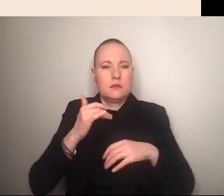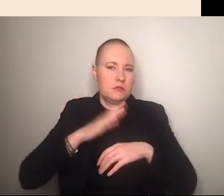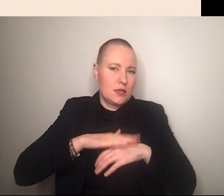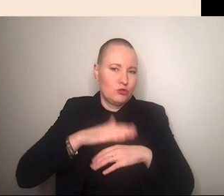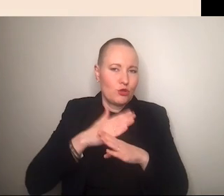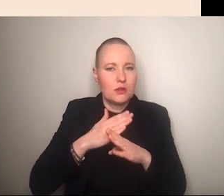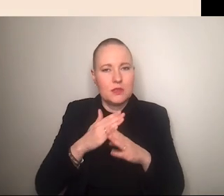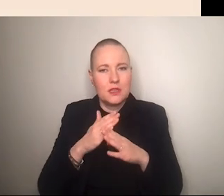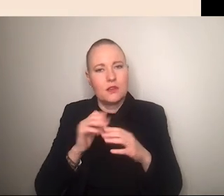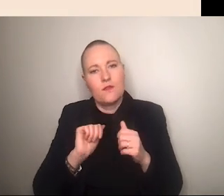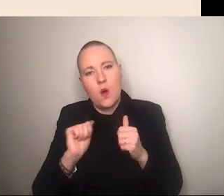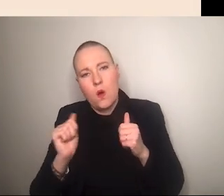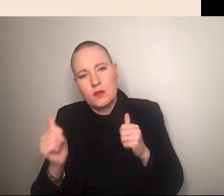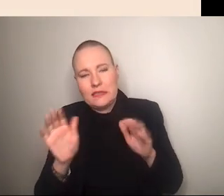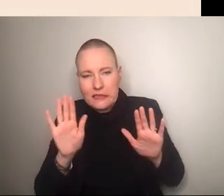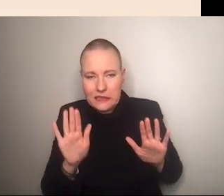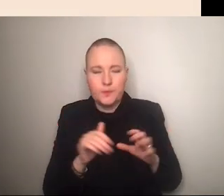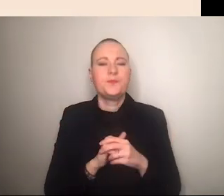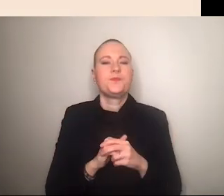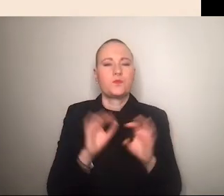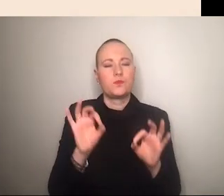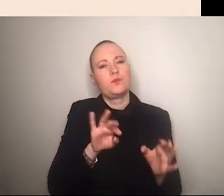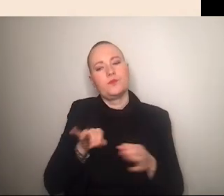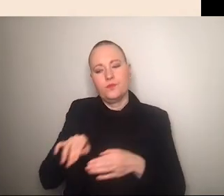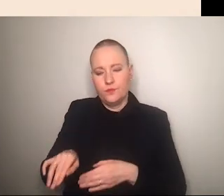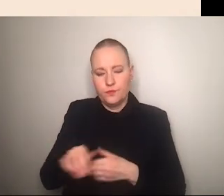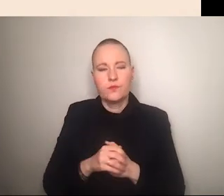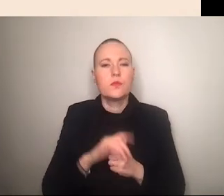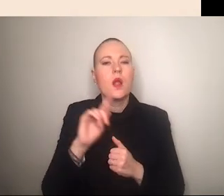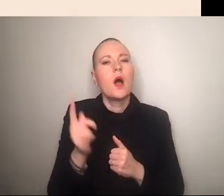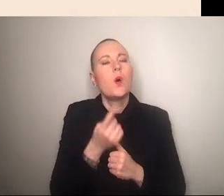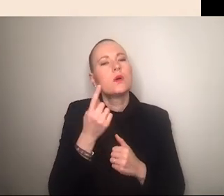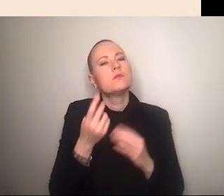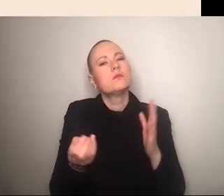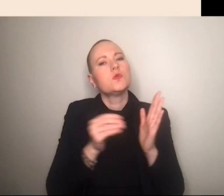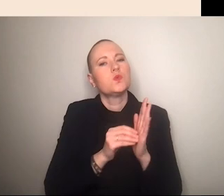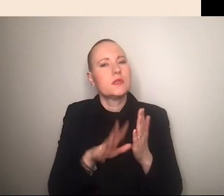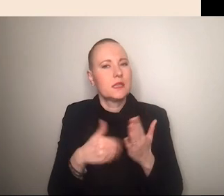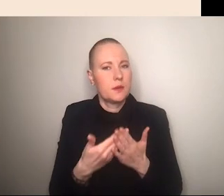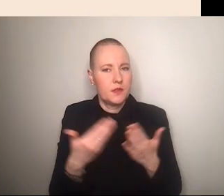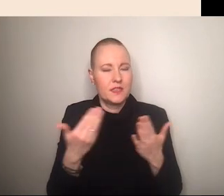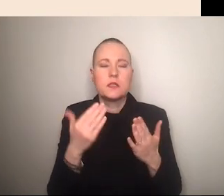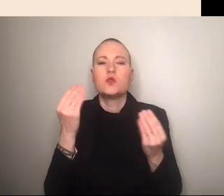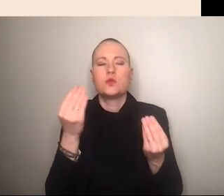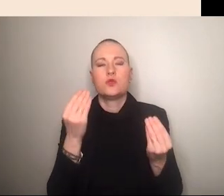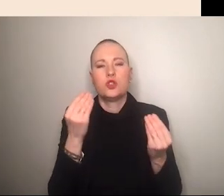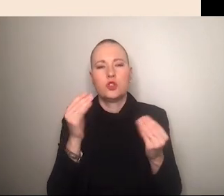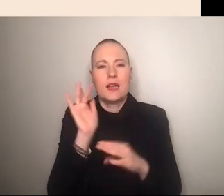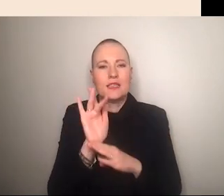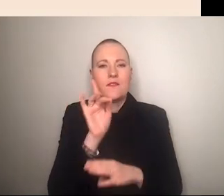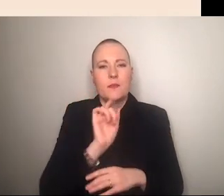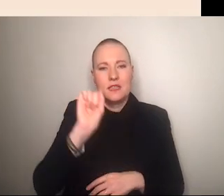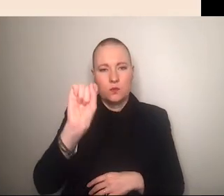genau weitere narrative sind die auch klassischen antifeminismus verankert sind die